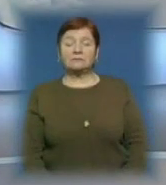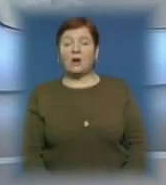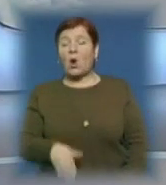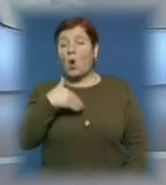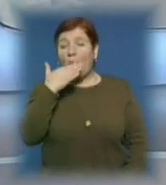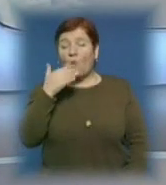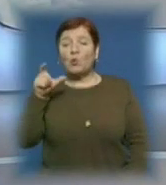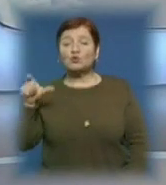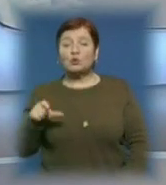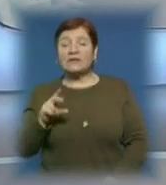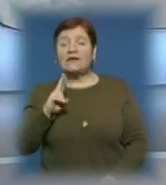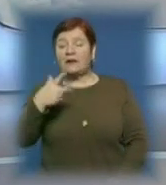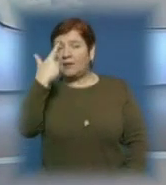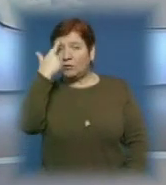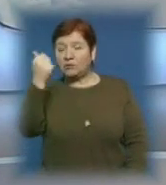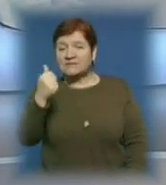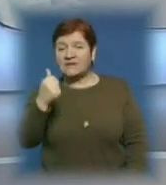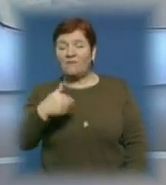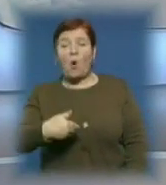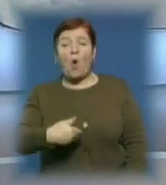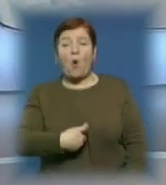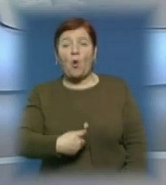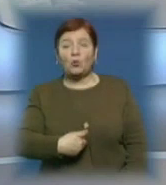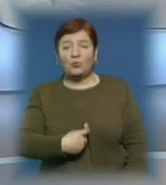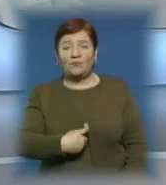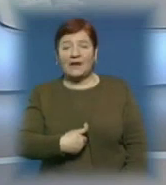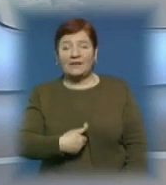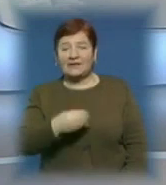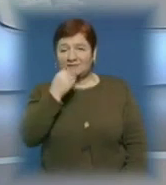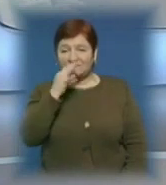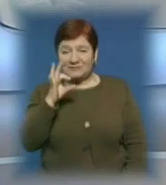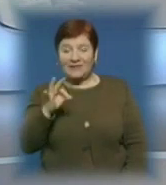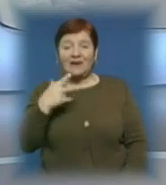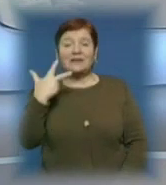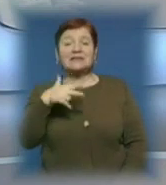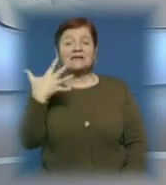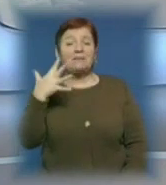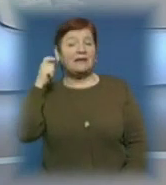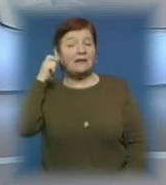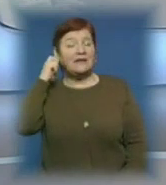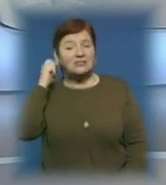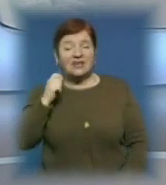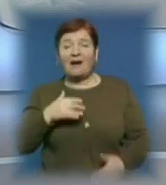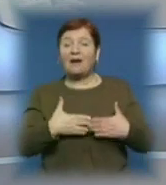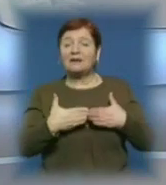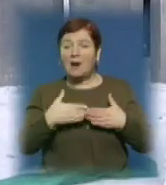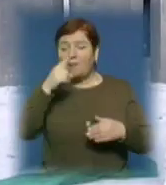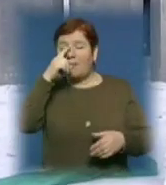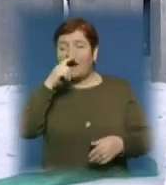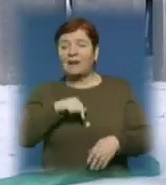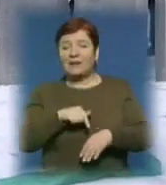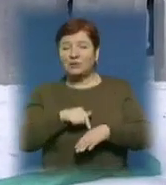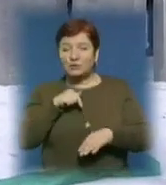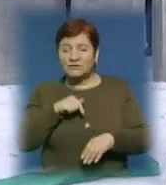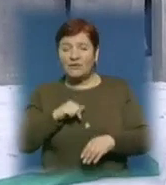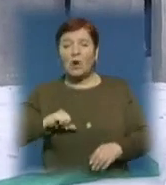Ужгородець, котрий оголосив голодування на площі Народній, потрапив до лікарні. 35-річного активіста через погане самопочуття